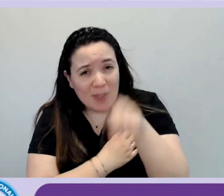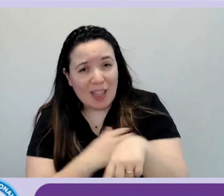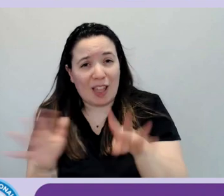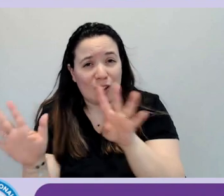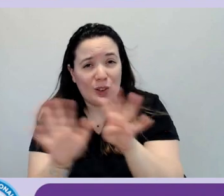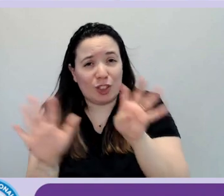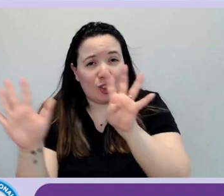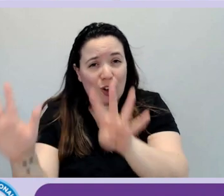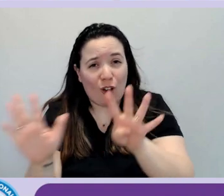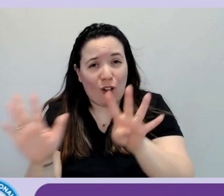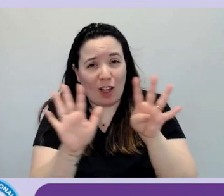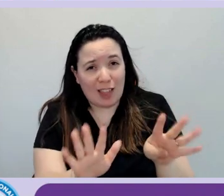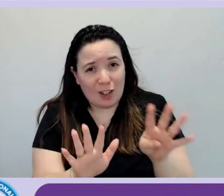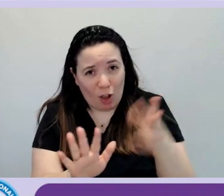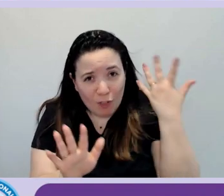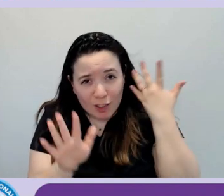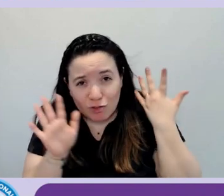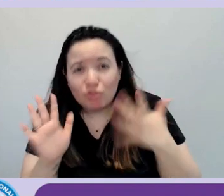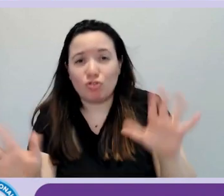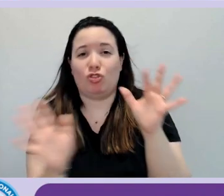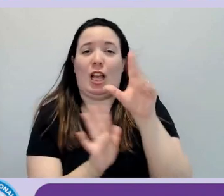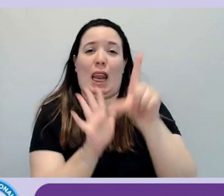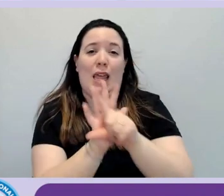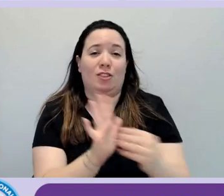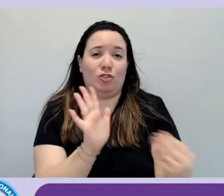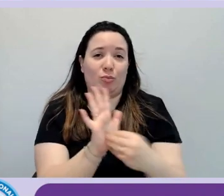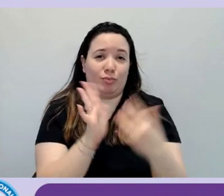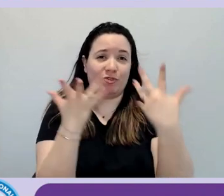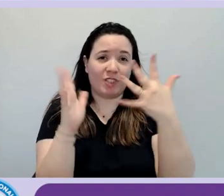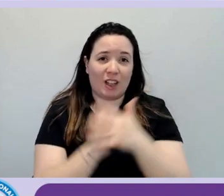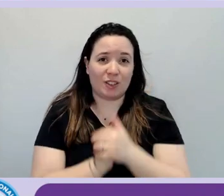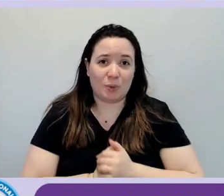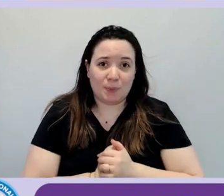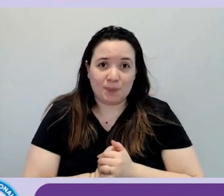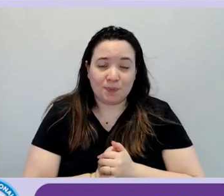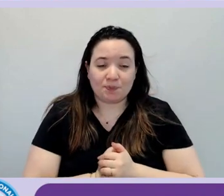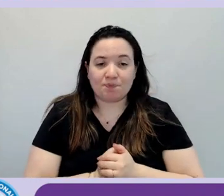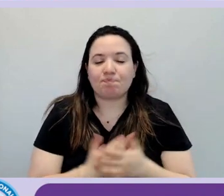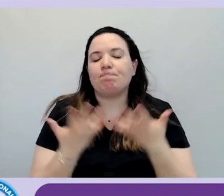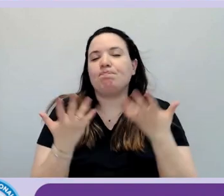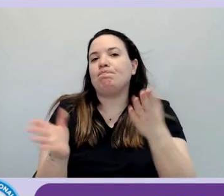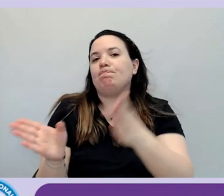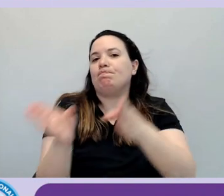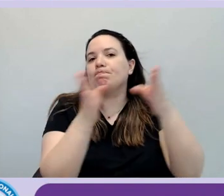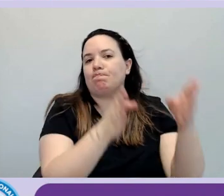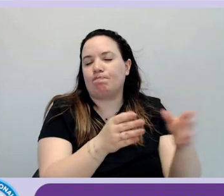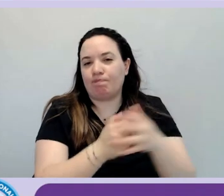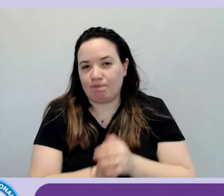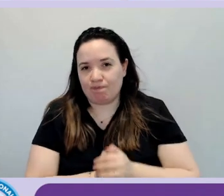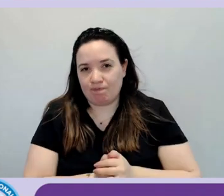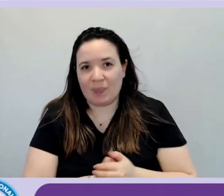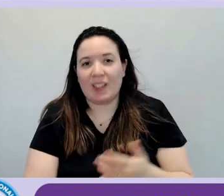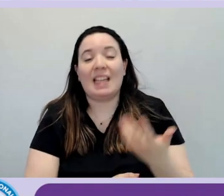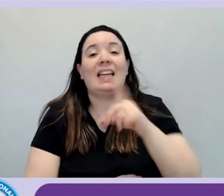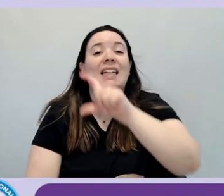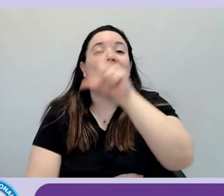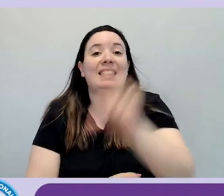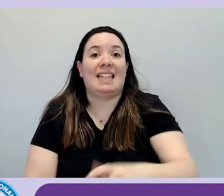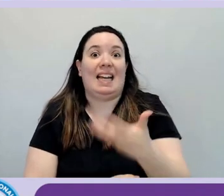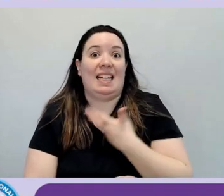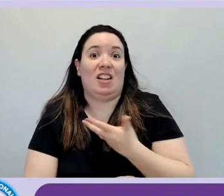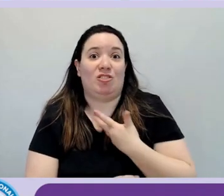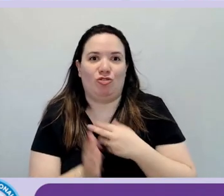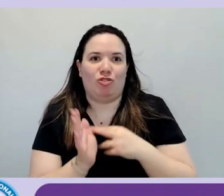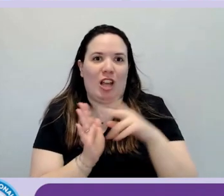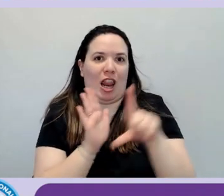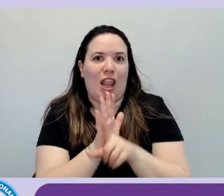allo scorso millennio. Ma detto questo come vi dicevo in Italia abbiamo due norme giuridiche